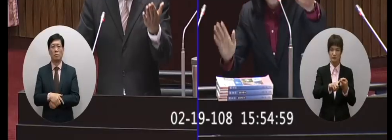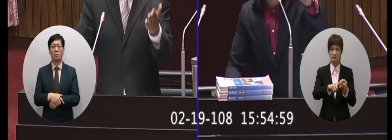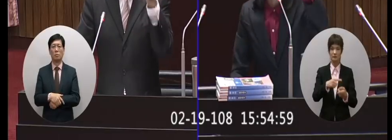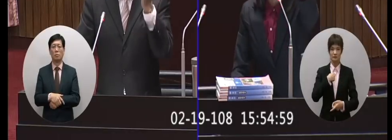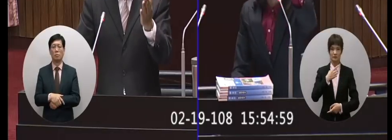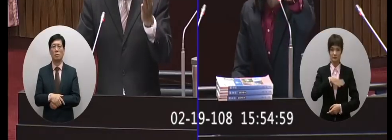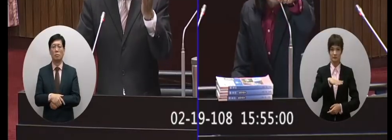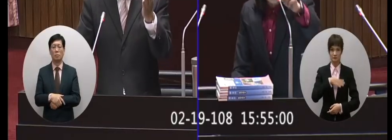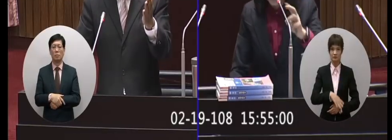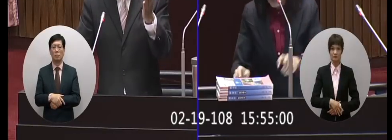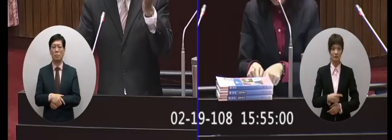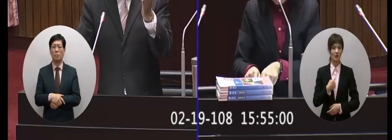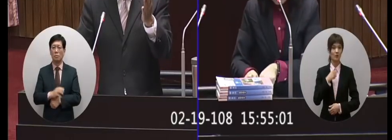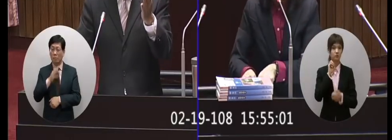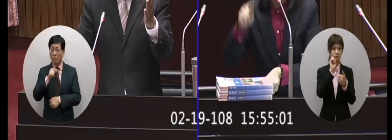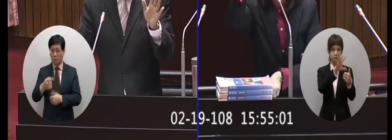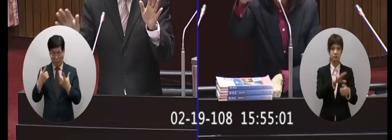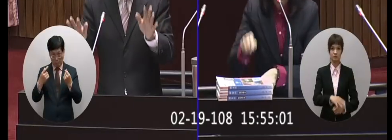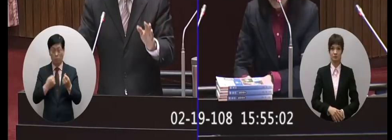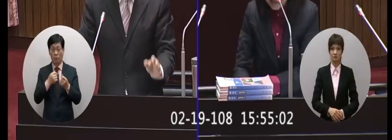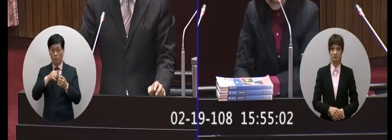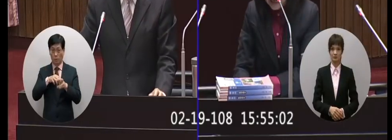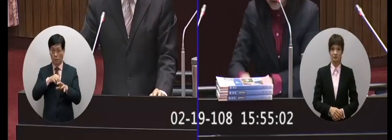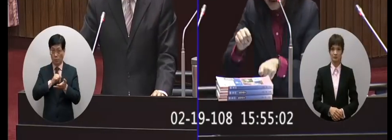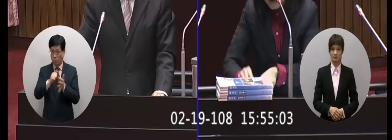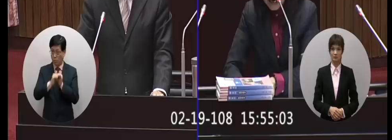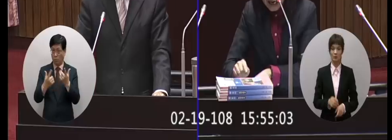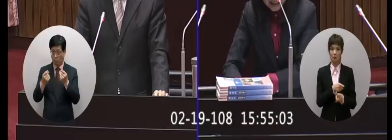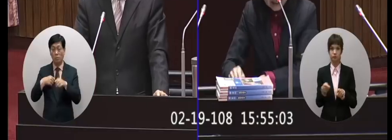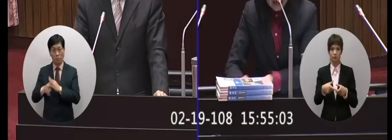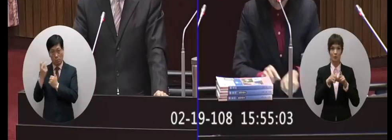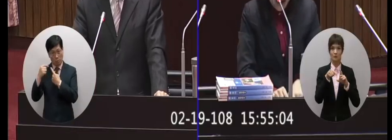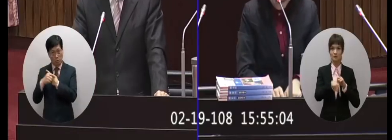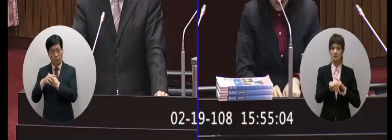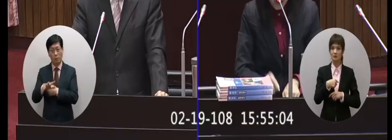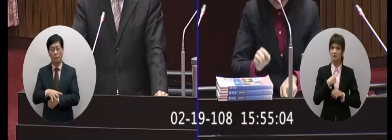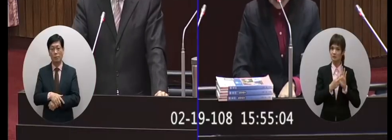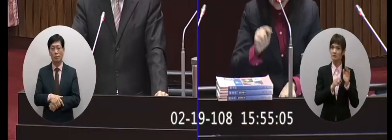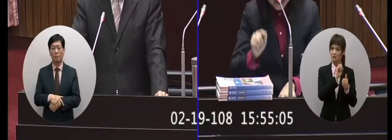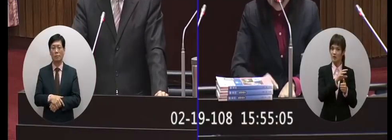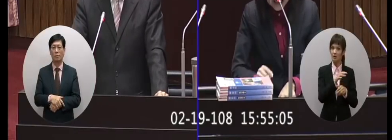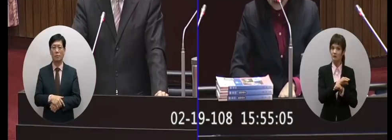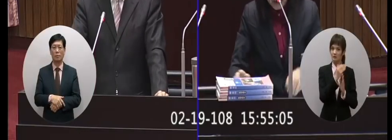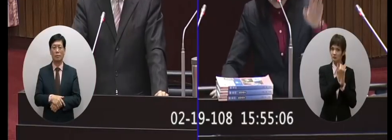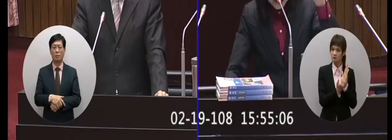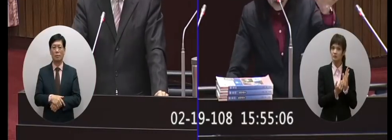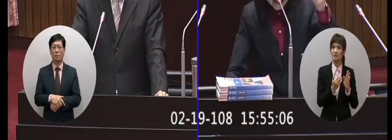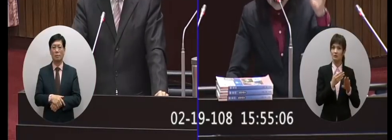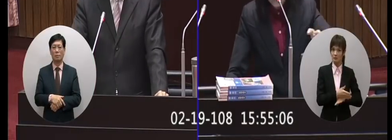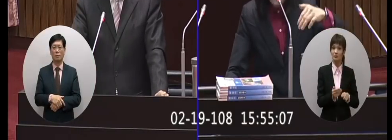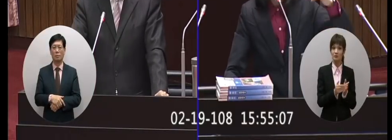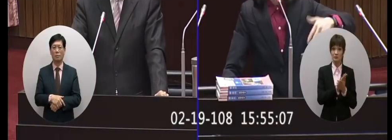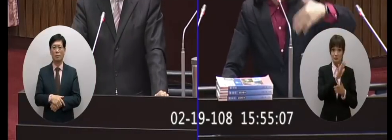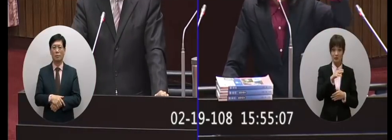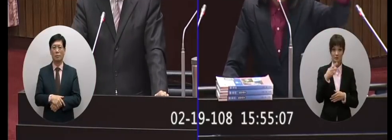知道嘛但我就跟你說也在這個上面我回到這一點說課程剛要發佈後給予四到六就是